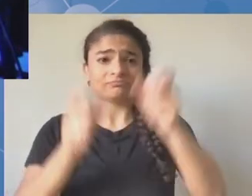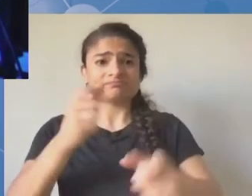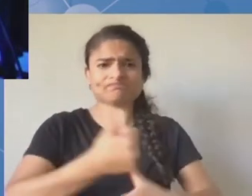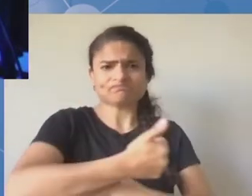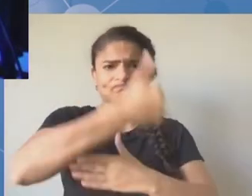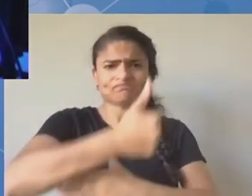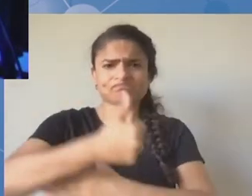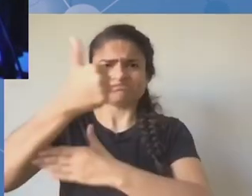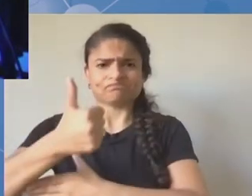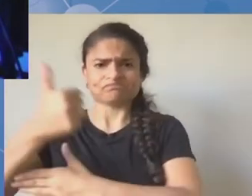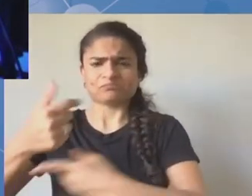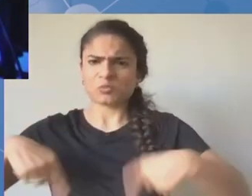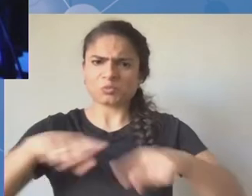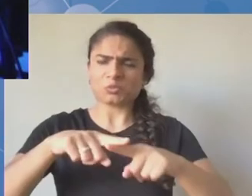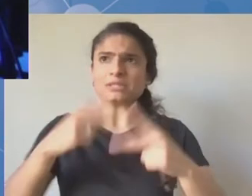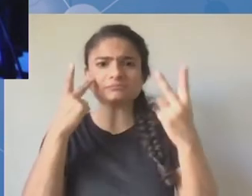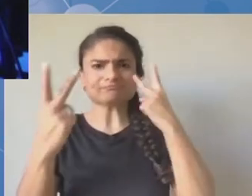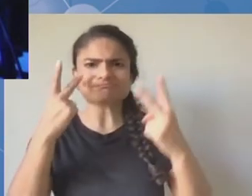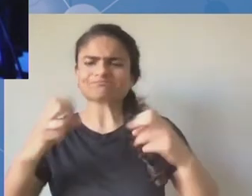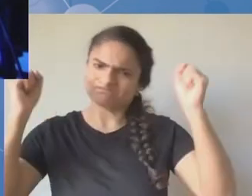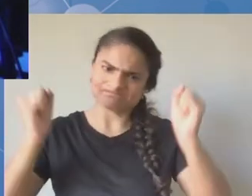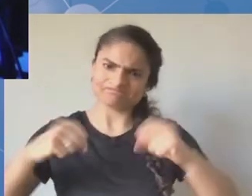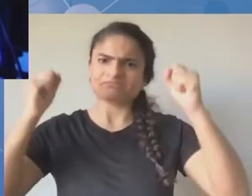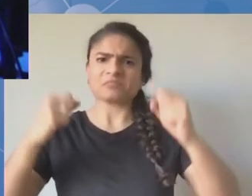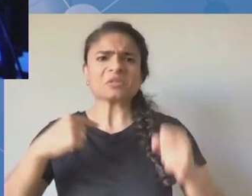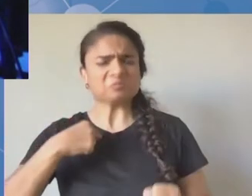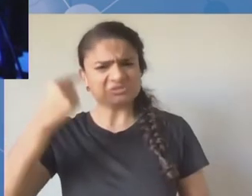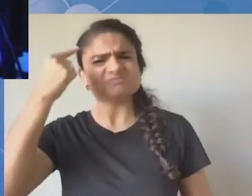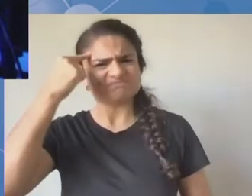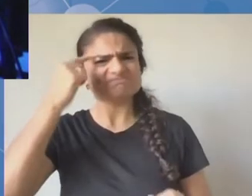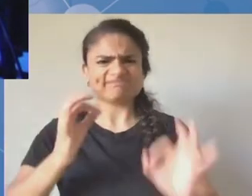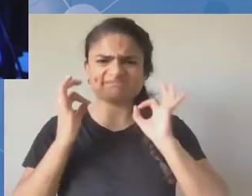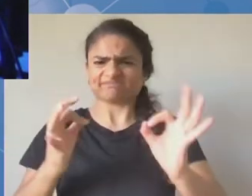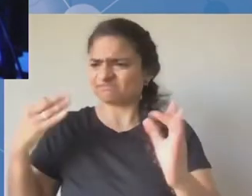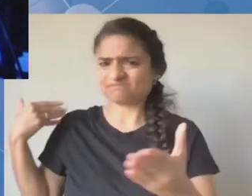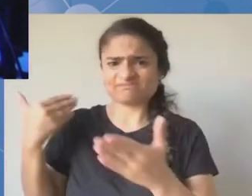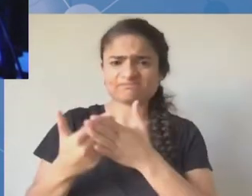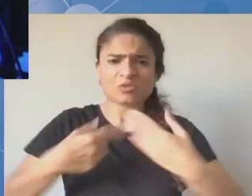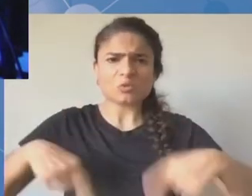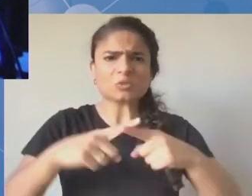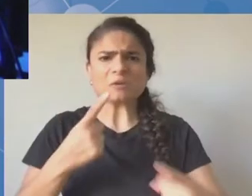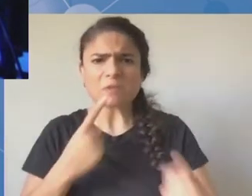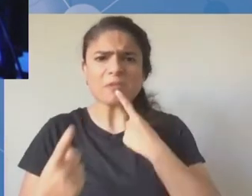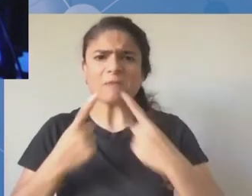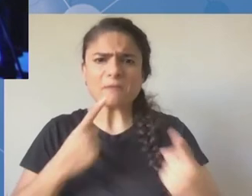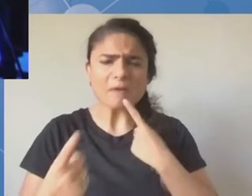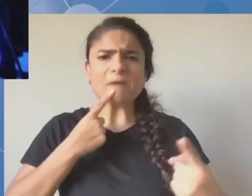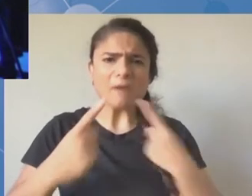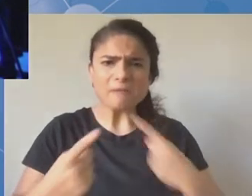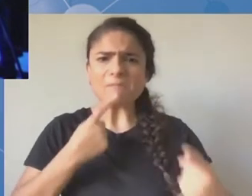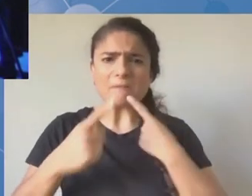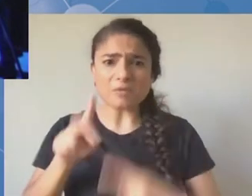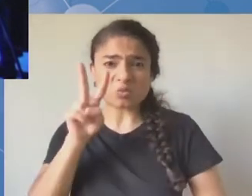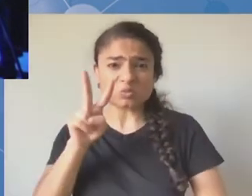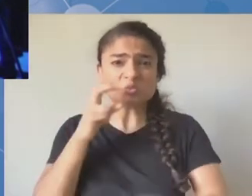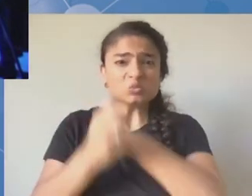cyfrowy udało się w takiej hybrydowej formie zorganizować. Ale myślę, że już od dwóch lat takie zdalne dyskusje